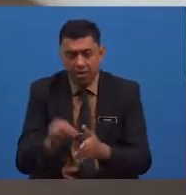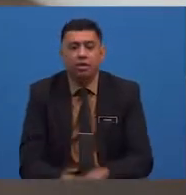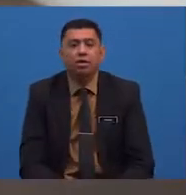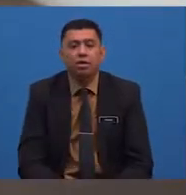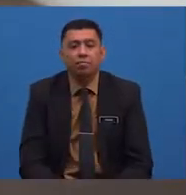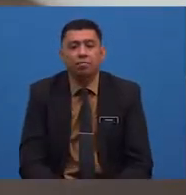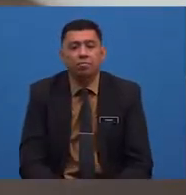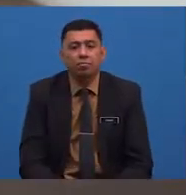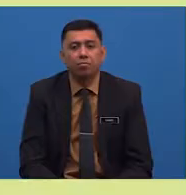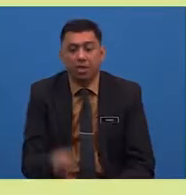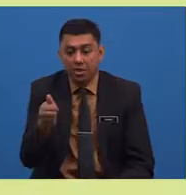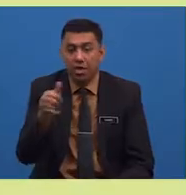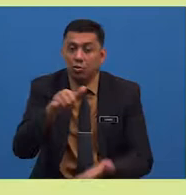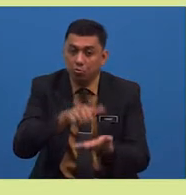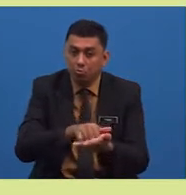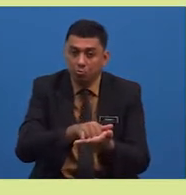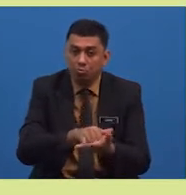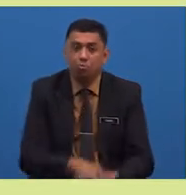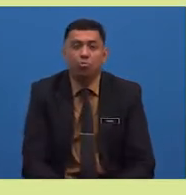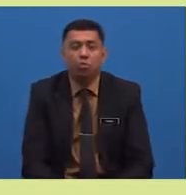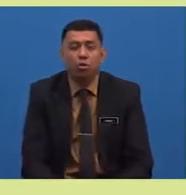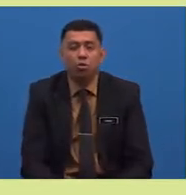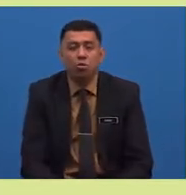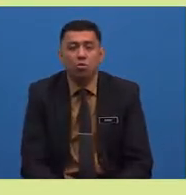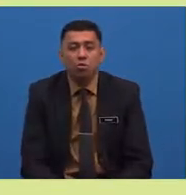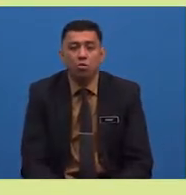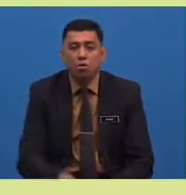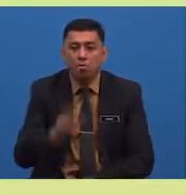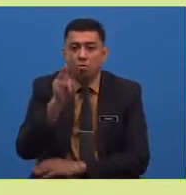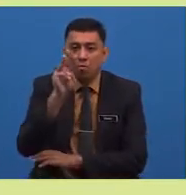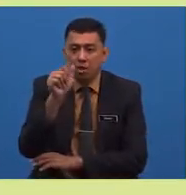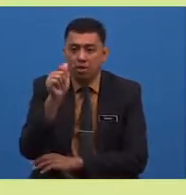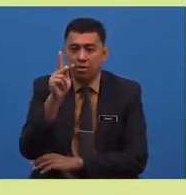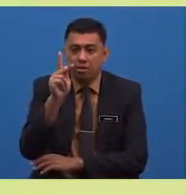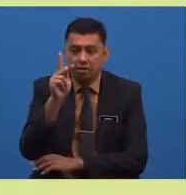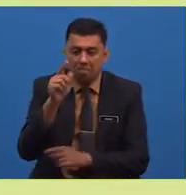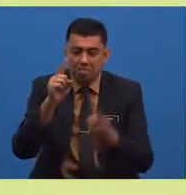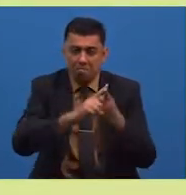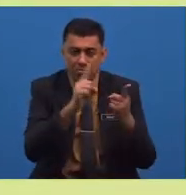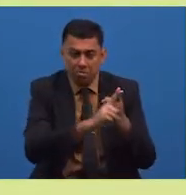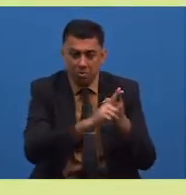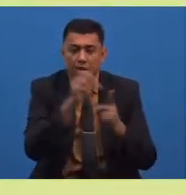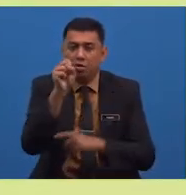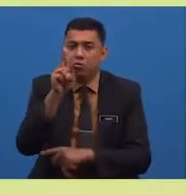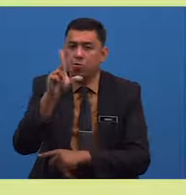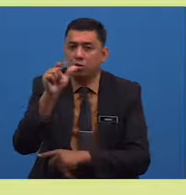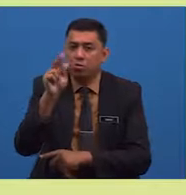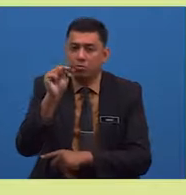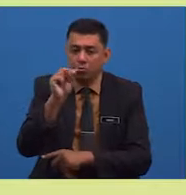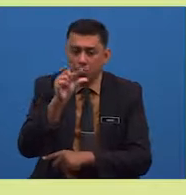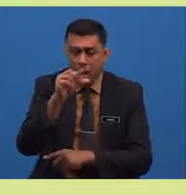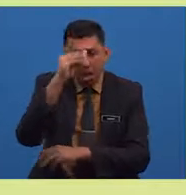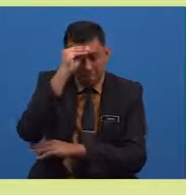padi iaitu watak si sulung yang merupakan abang kepada si